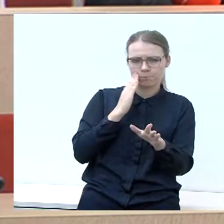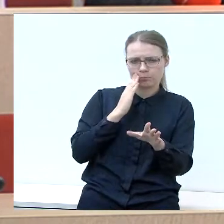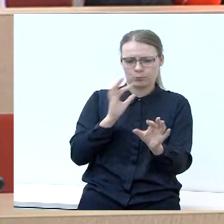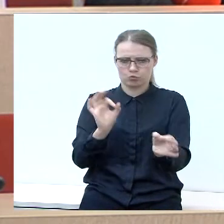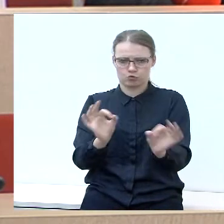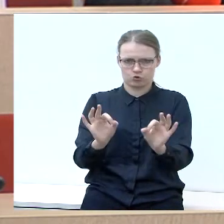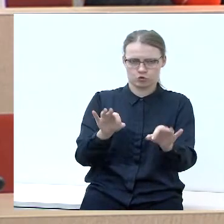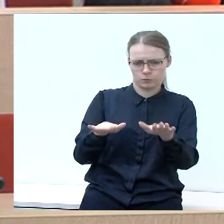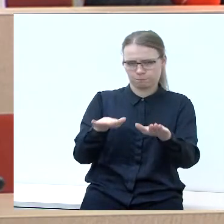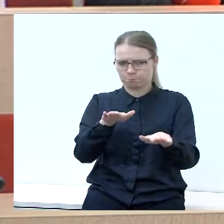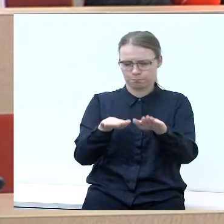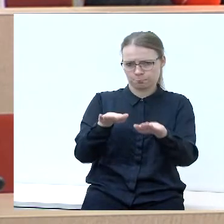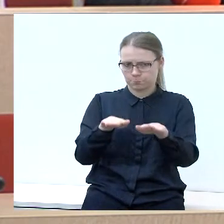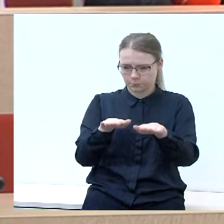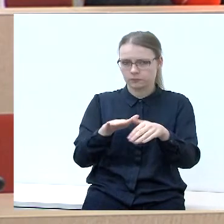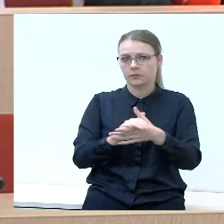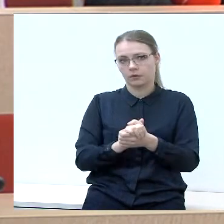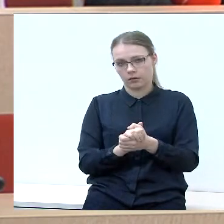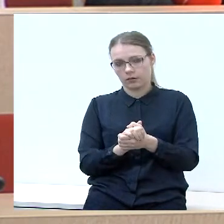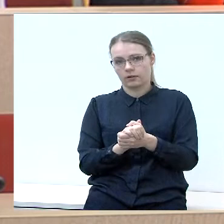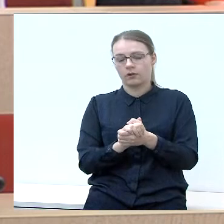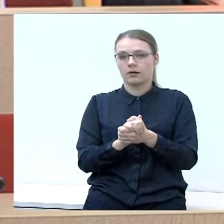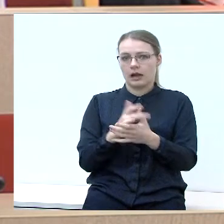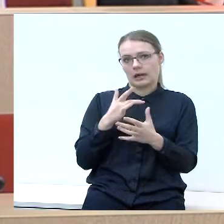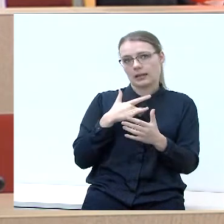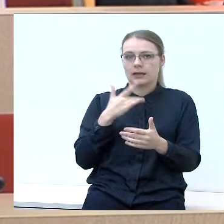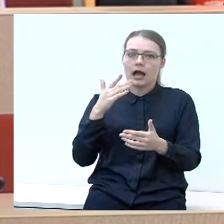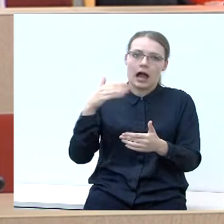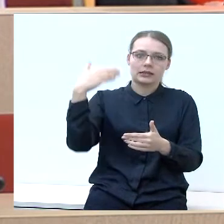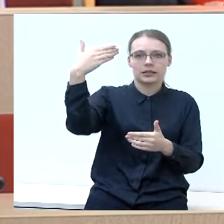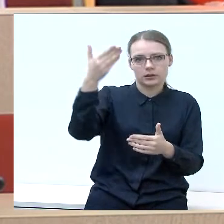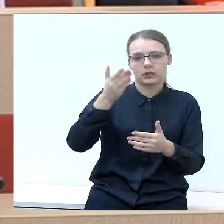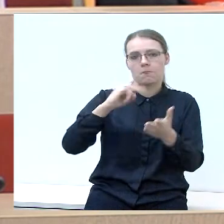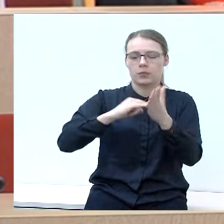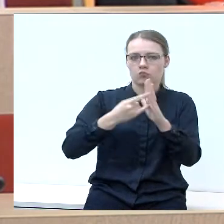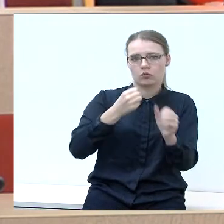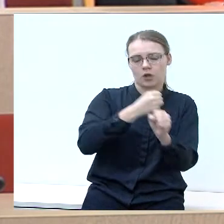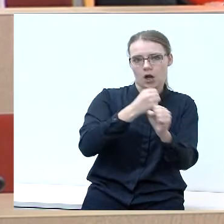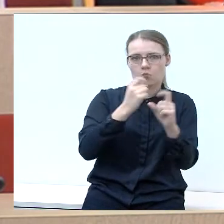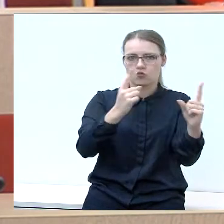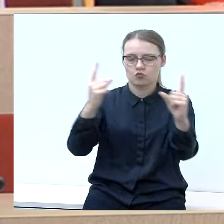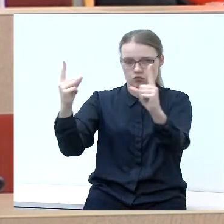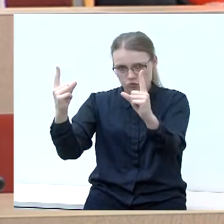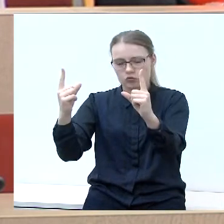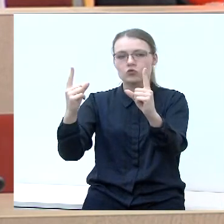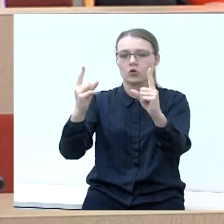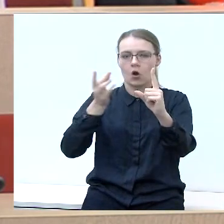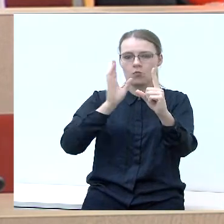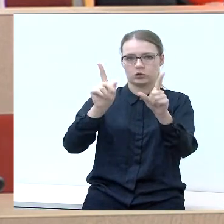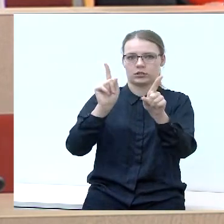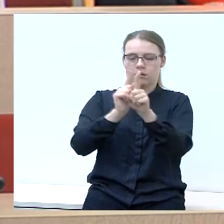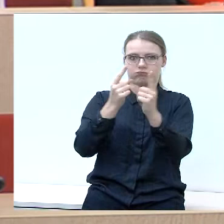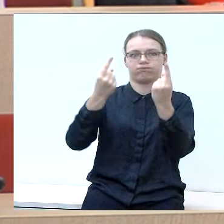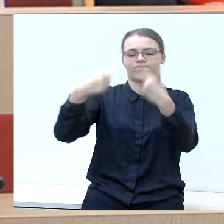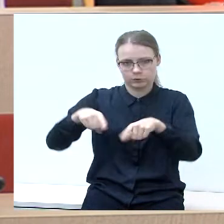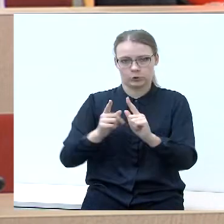nebent ateities dideli darbai mūsų nugramsdytų į skolas. Gal